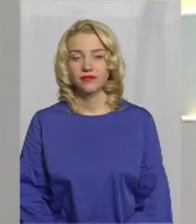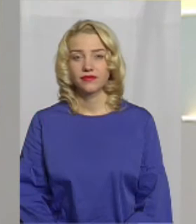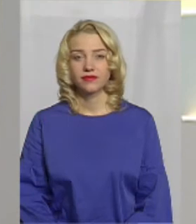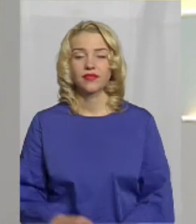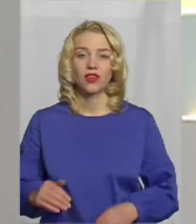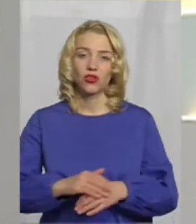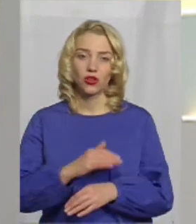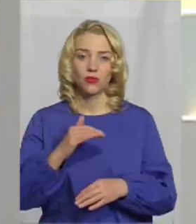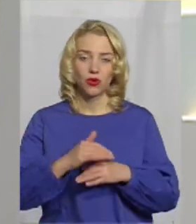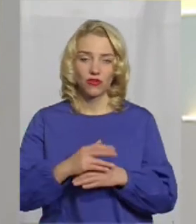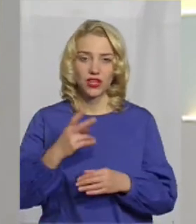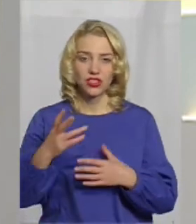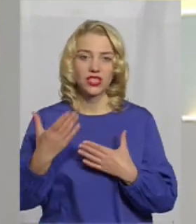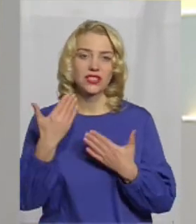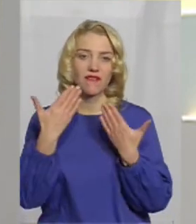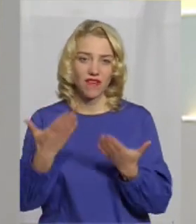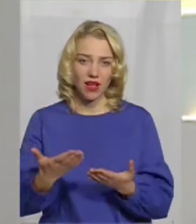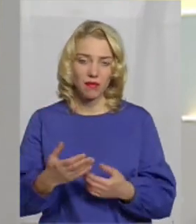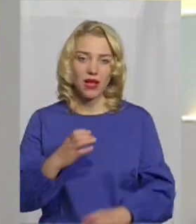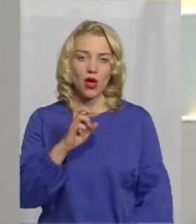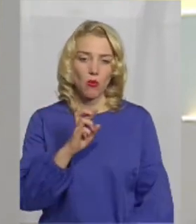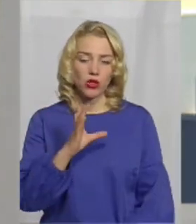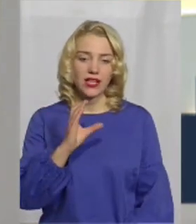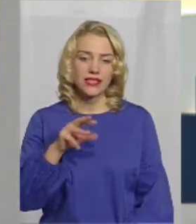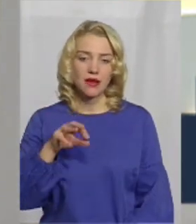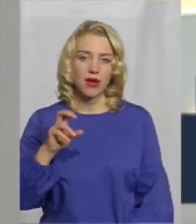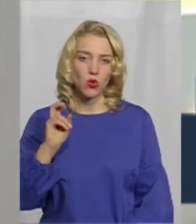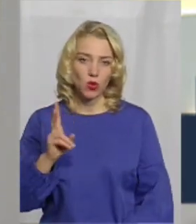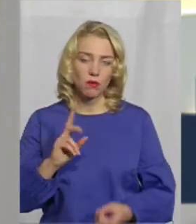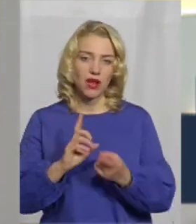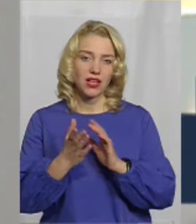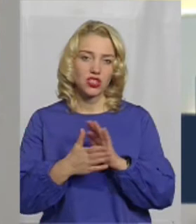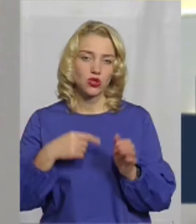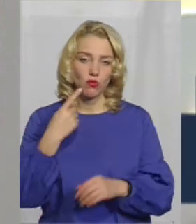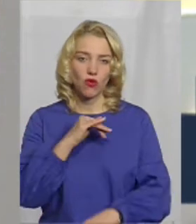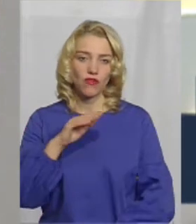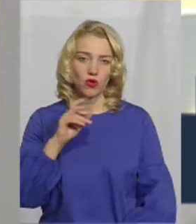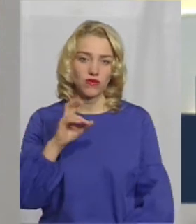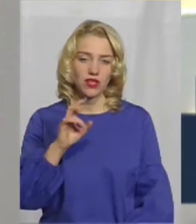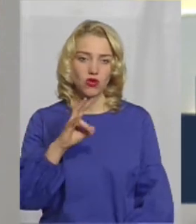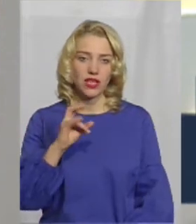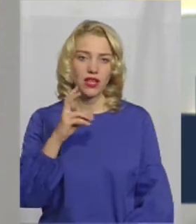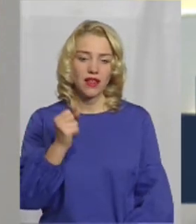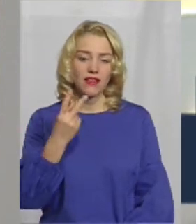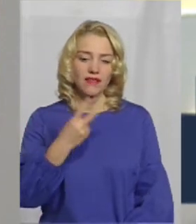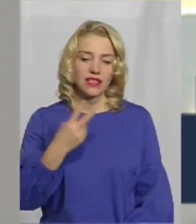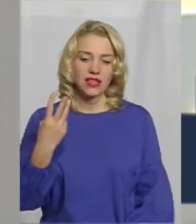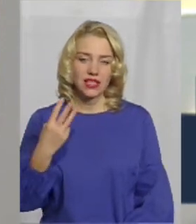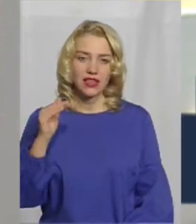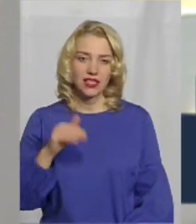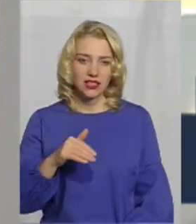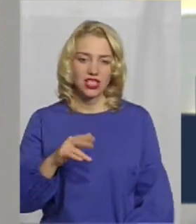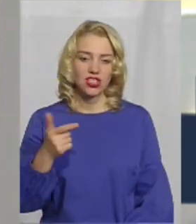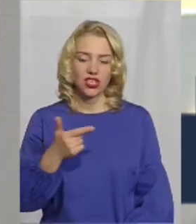Доброго вечора! З вами Богдан Семенюк. На жестову мову перекладає Оксана Фіновська. На 23 тисячі